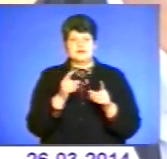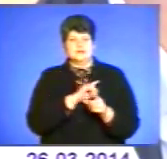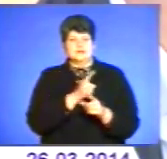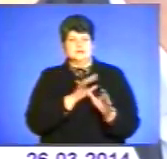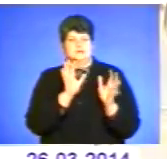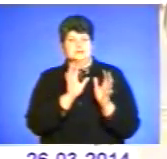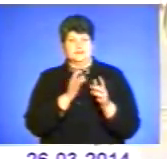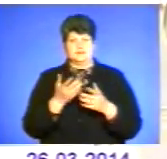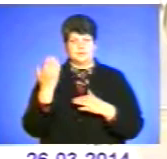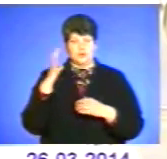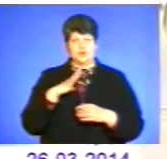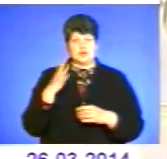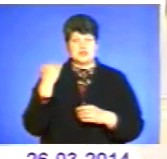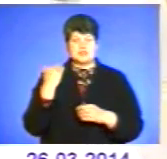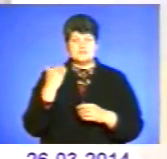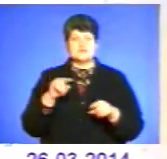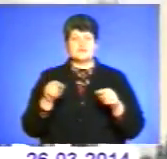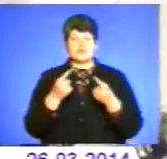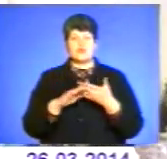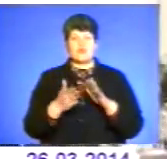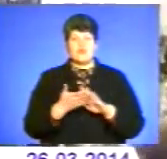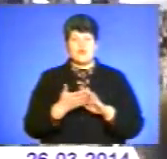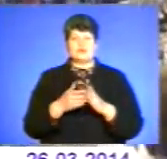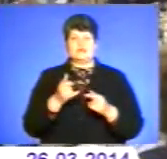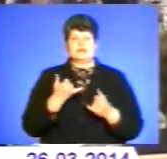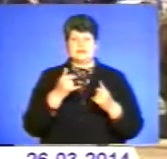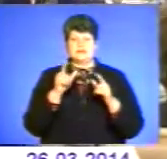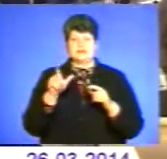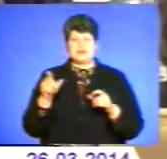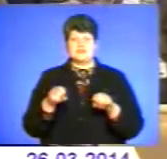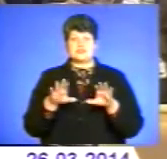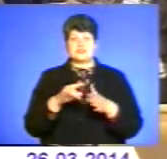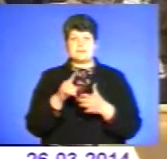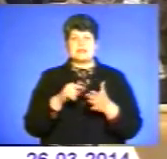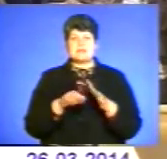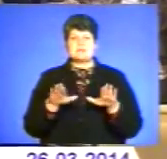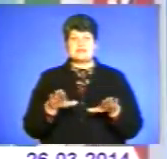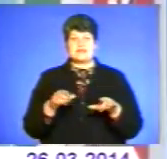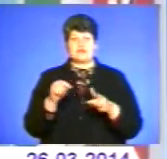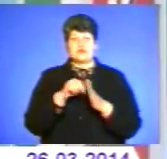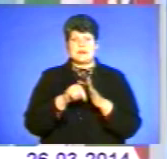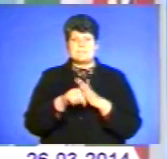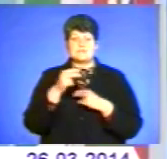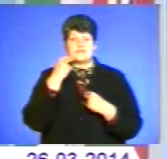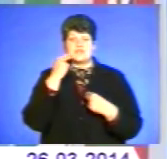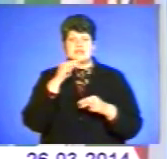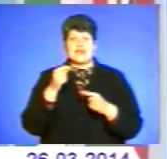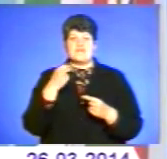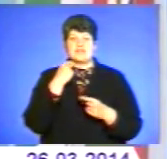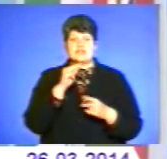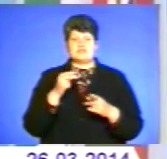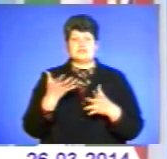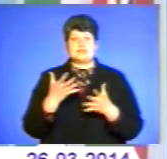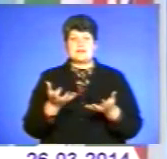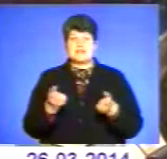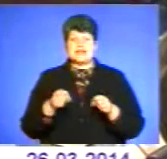було останніми роками. Створити умови для безпосередньої участі жителів у вирішенні питань місцевого значення. Підвищити ефективність впливу громадян на прийняття